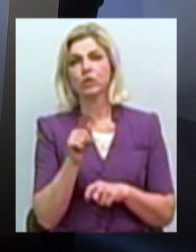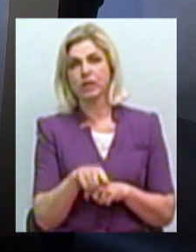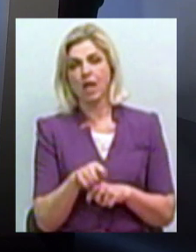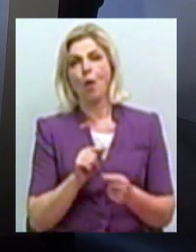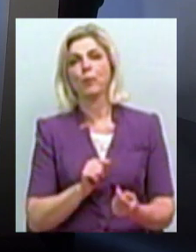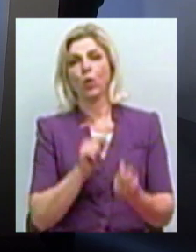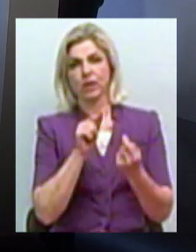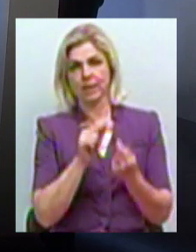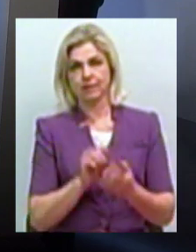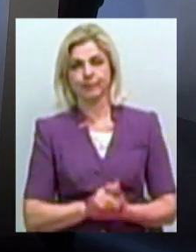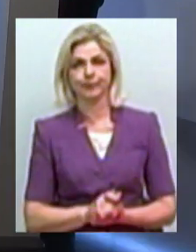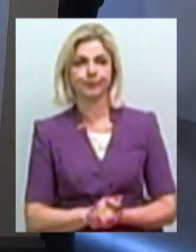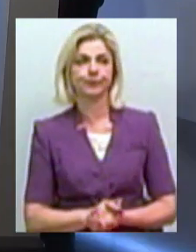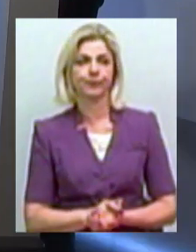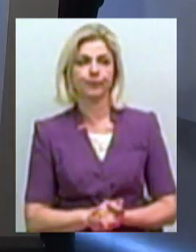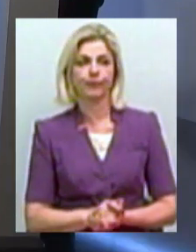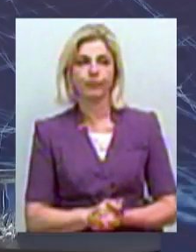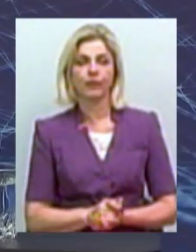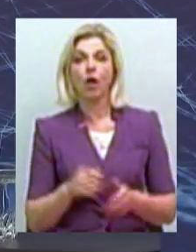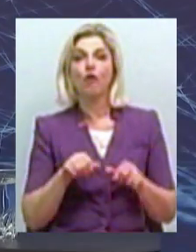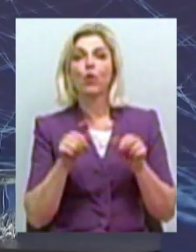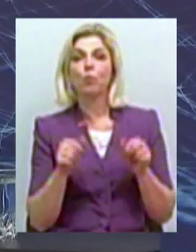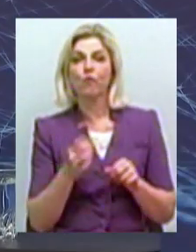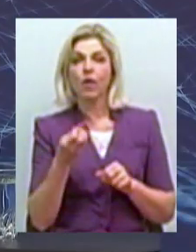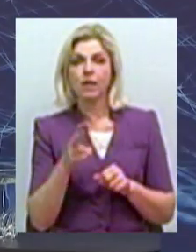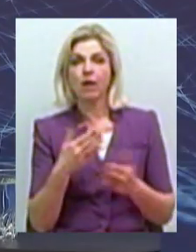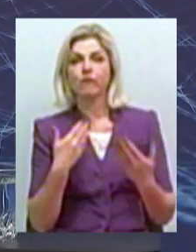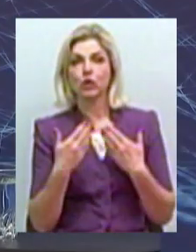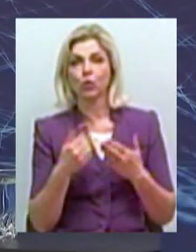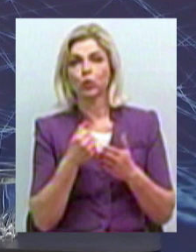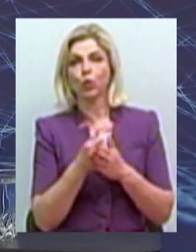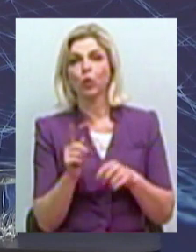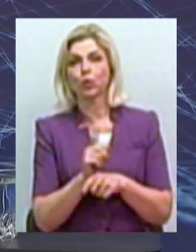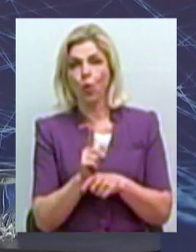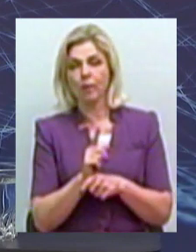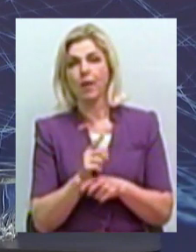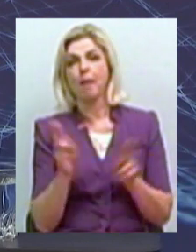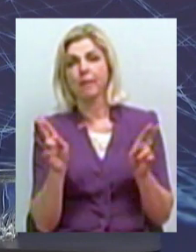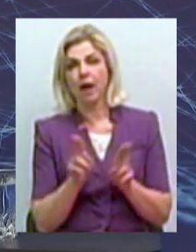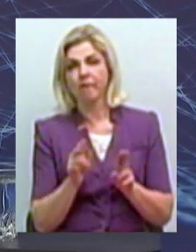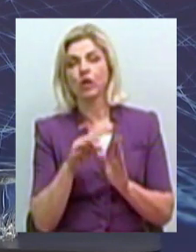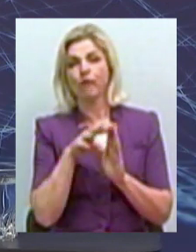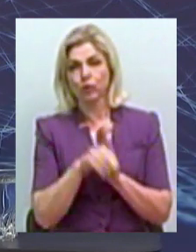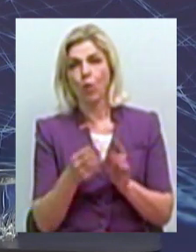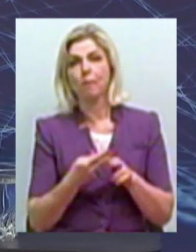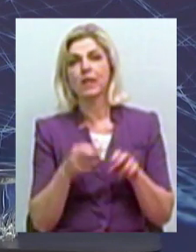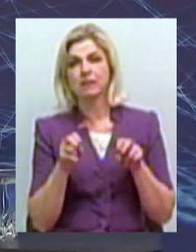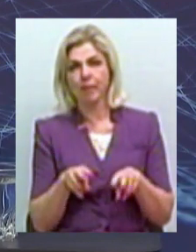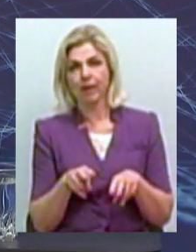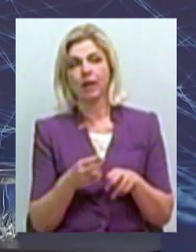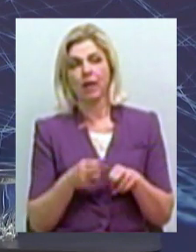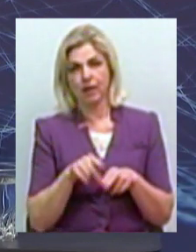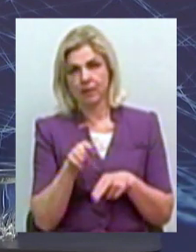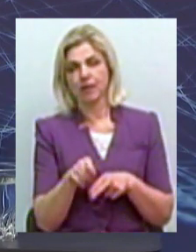протестних мотивів. Тому формування відношення до норм правил, в тому числі і безпеки, воно